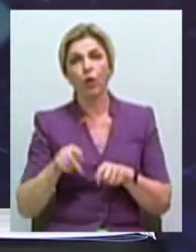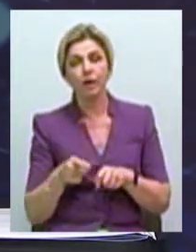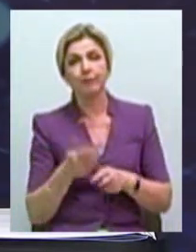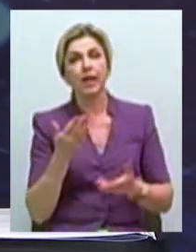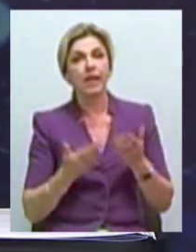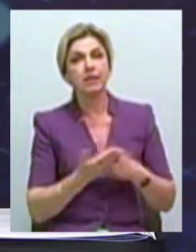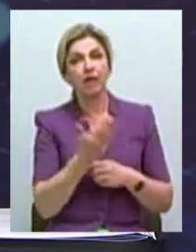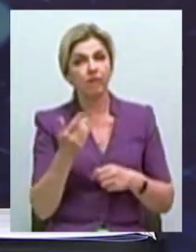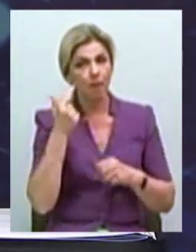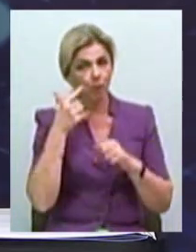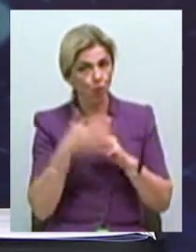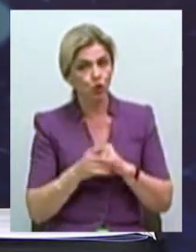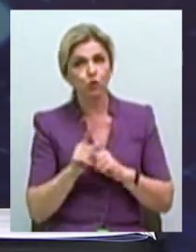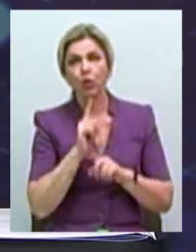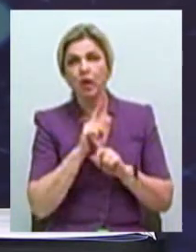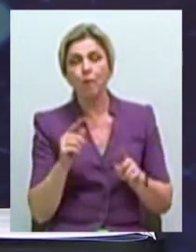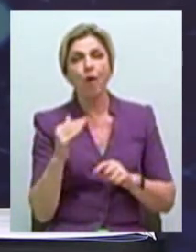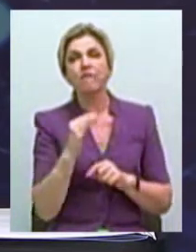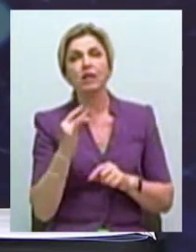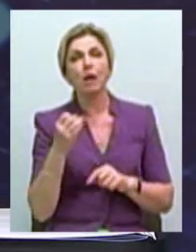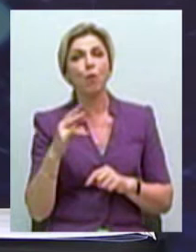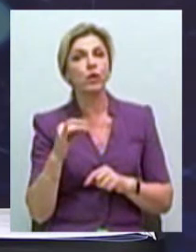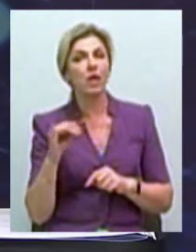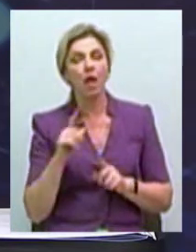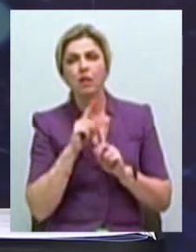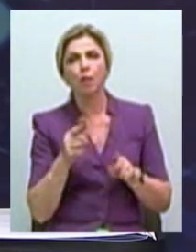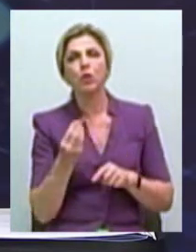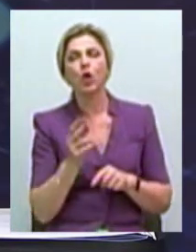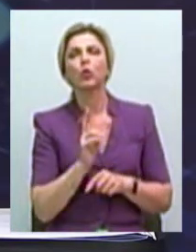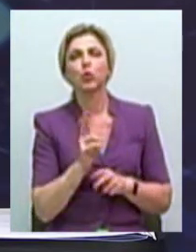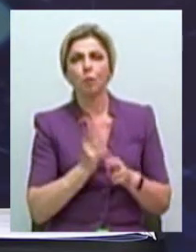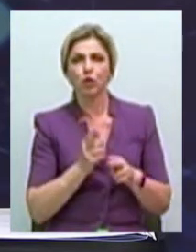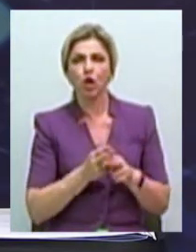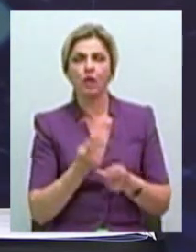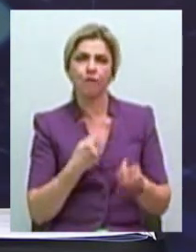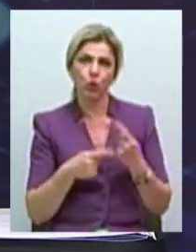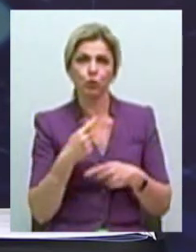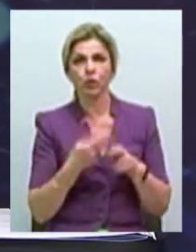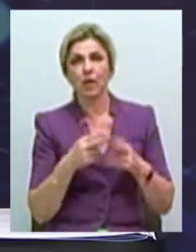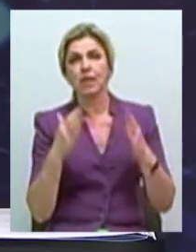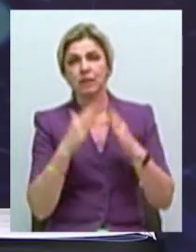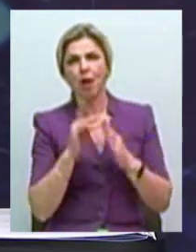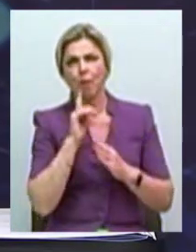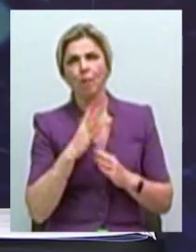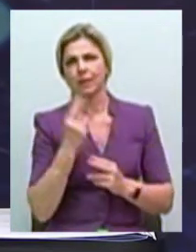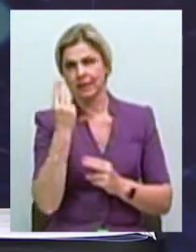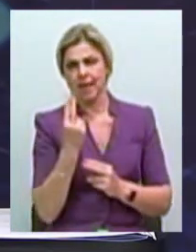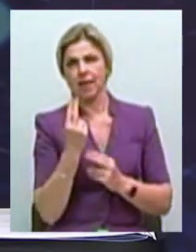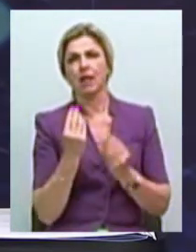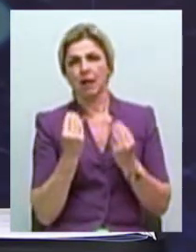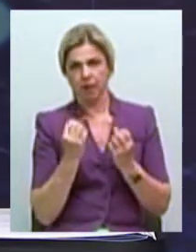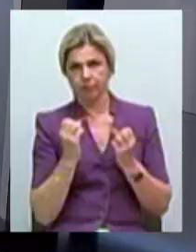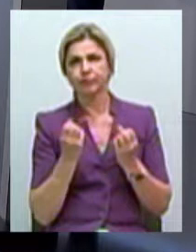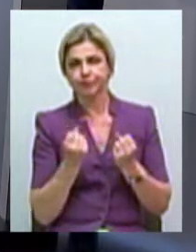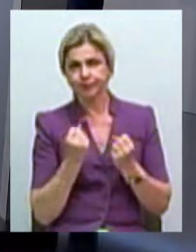поняли, що там не буде филармонії, не буде денег на филармонію, хто мешав вернути це здання, пока оно було целым і исправним, в